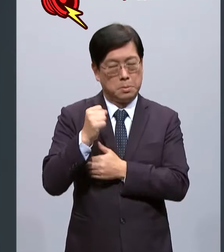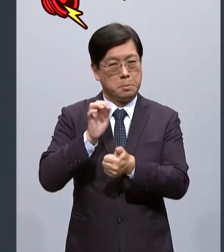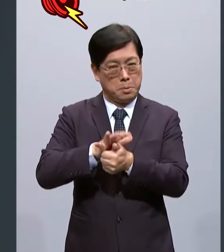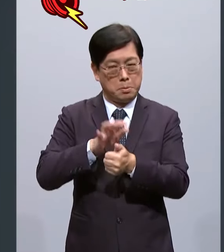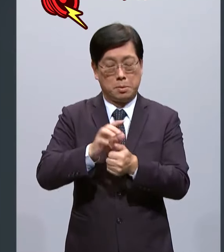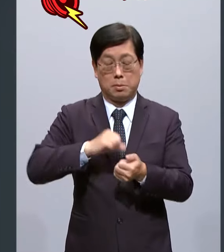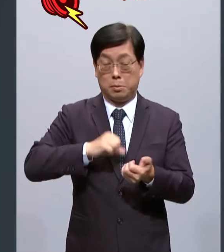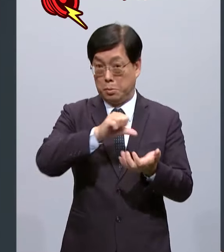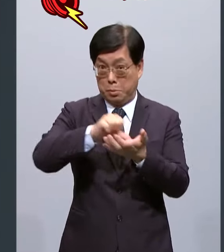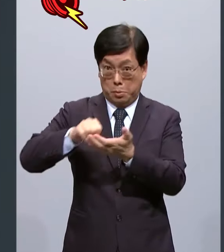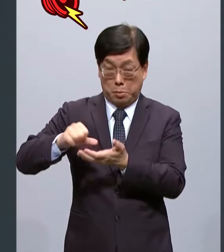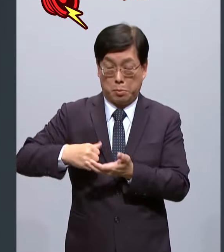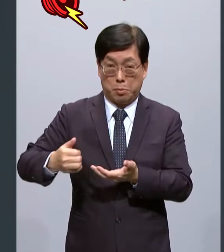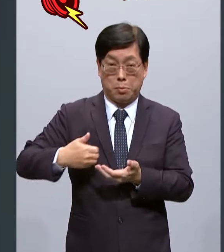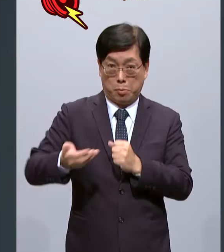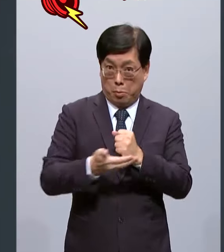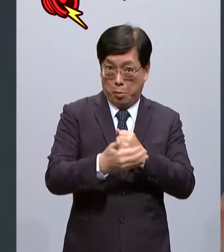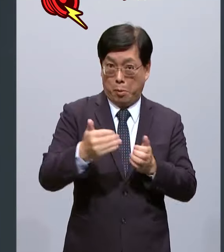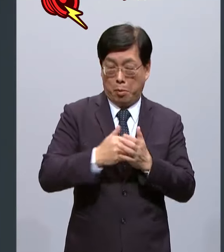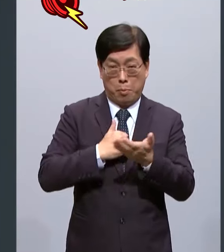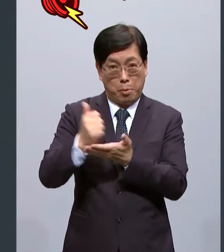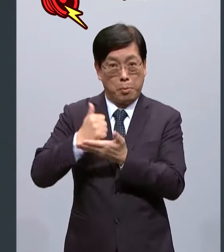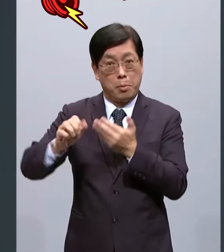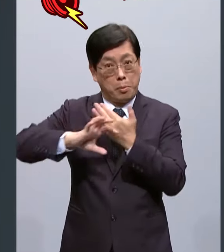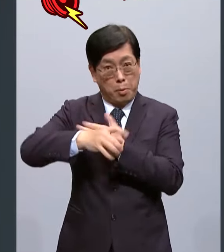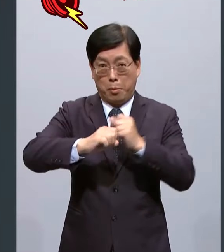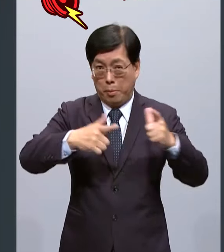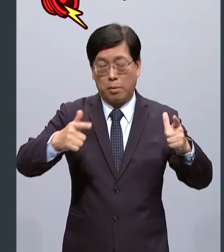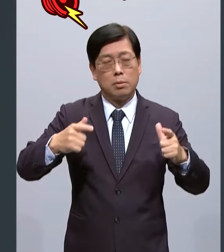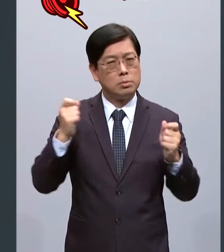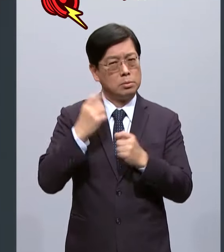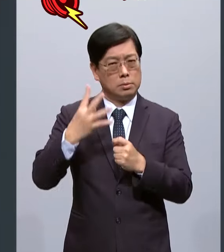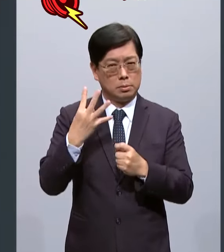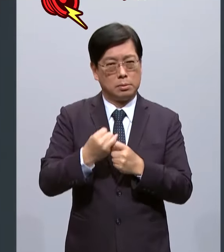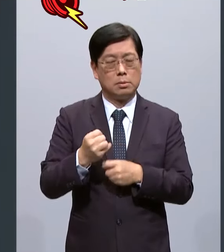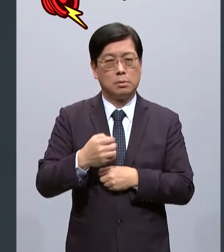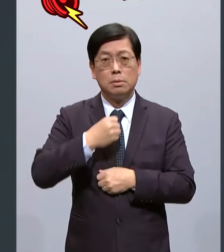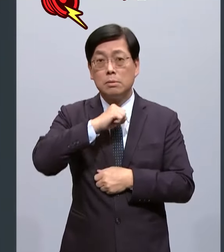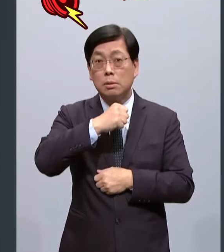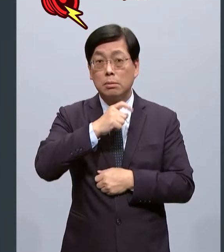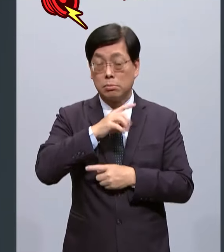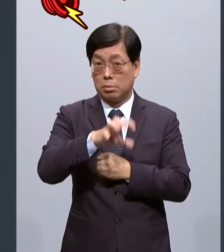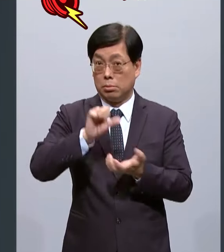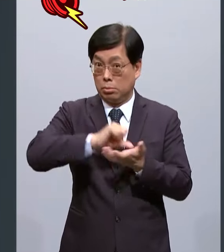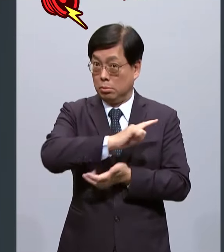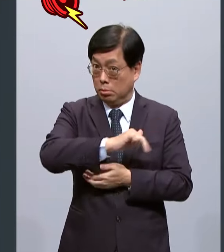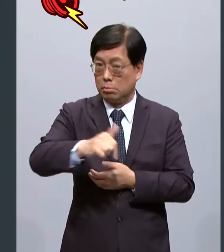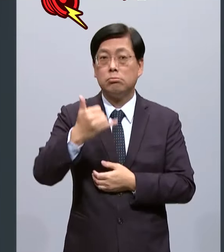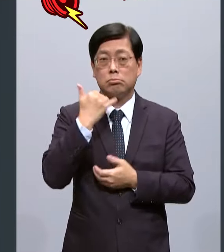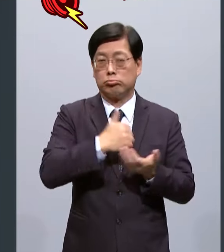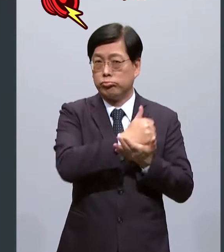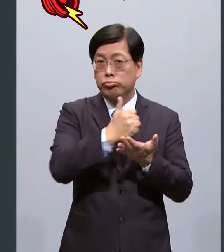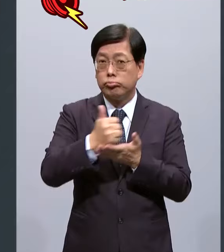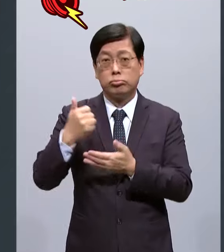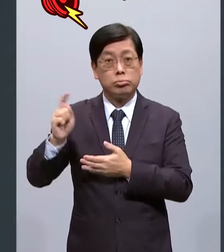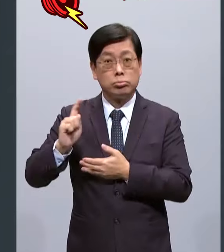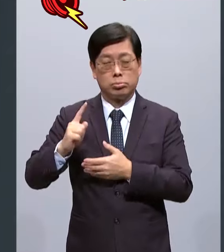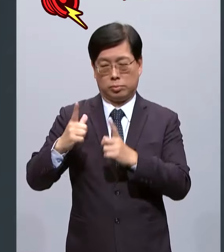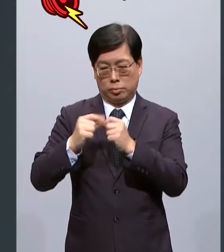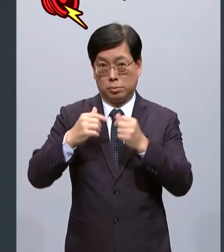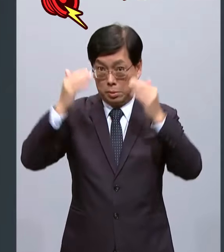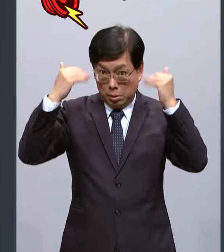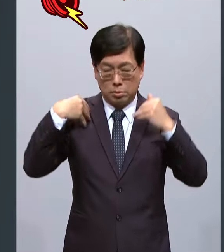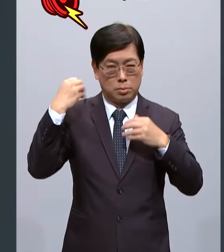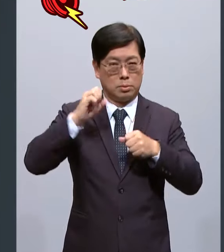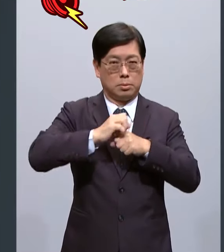助农产品外销到更多个国家经过这几年来努力台湾的农产品已经可以销到日本 韩国